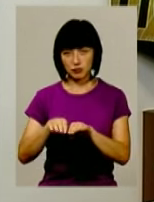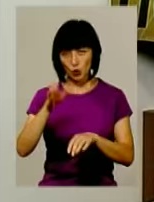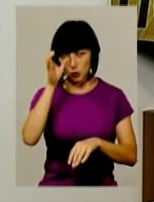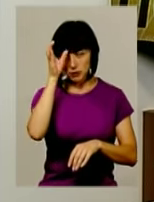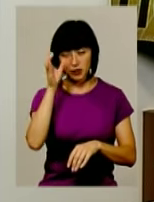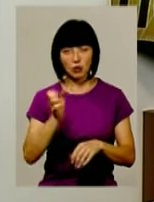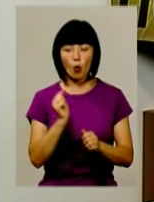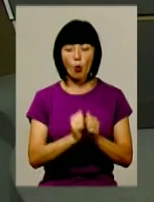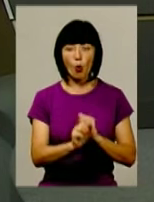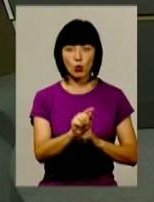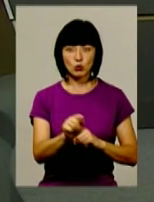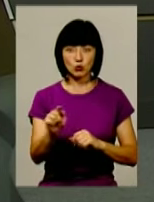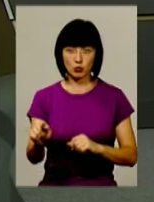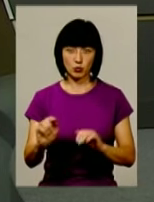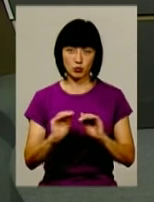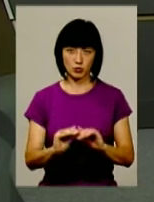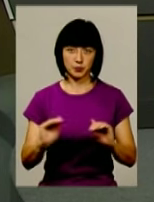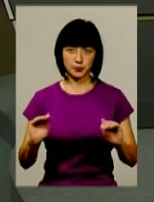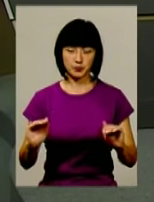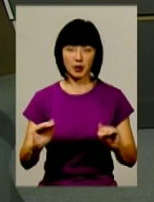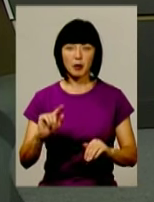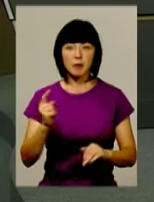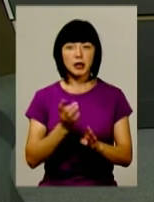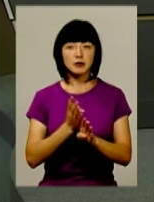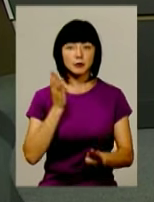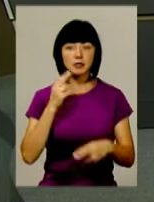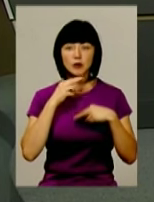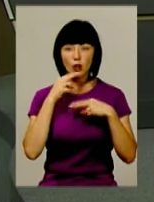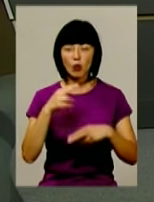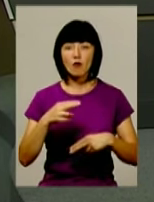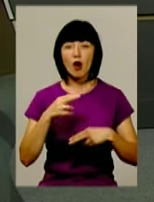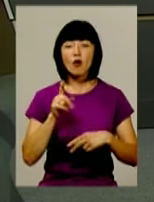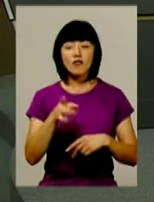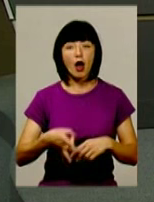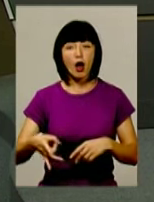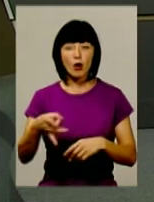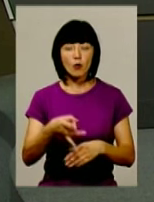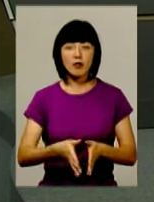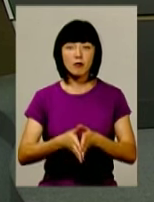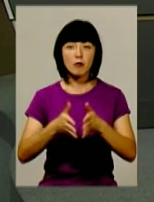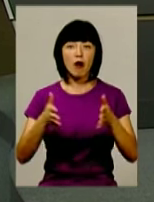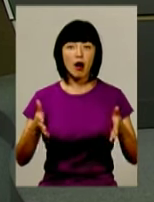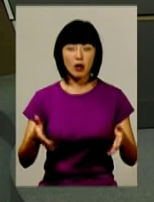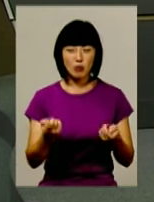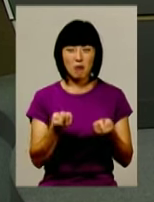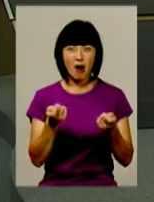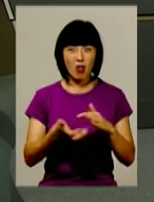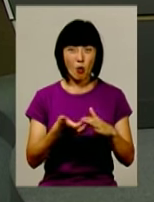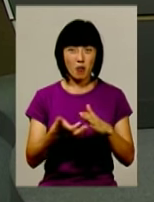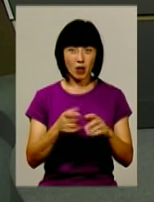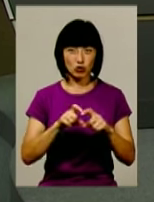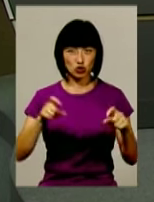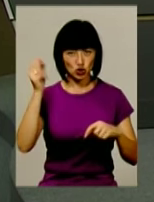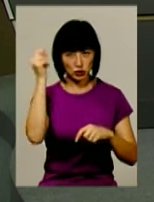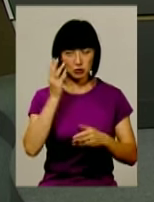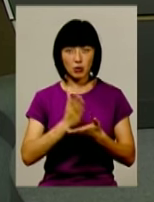безпосередньо кожному учневі. Насамперед, ми звертали увагу тих районів, де мають велику кількість малокомплектних шкіл, які мають